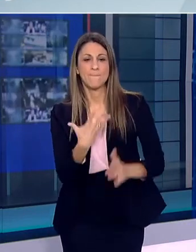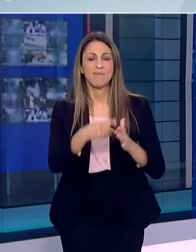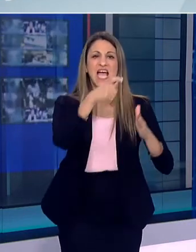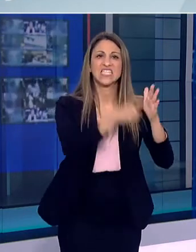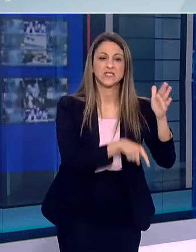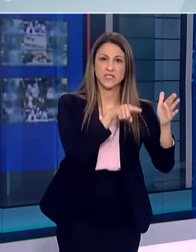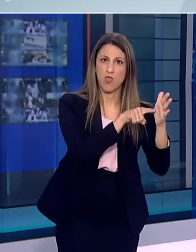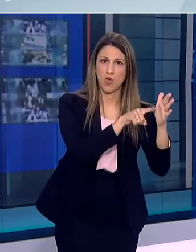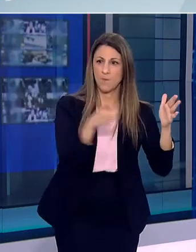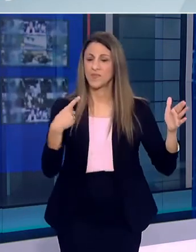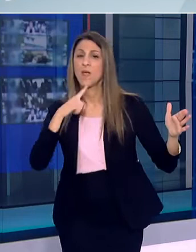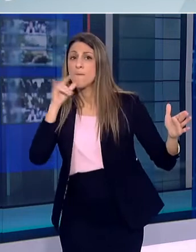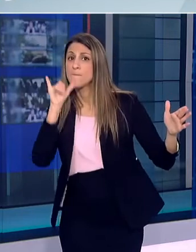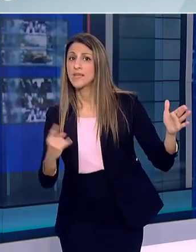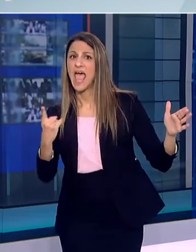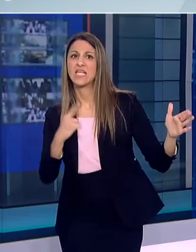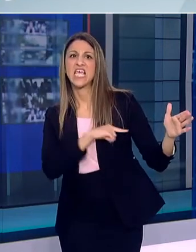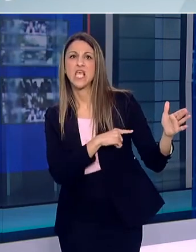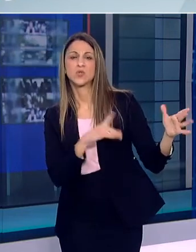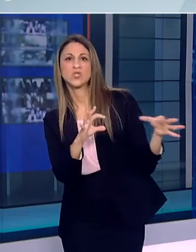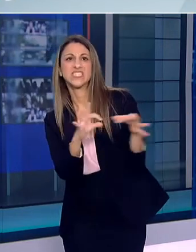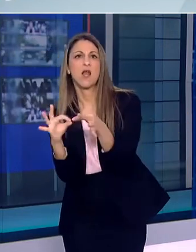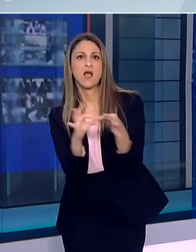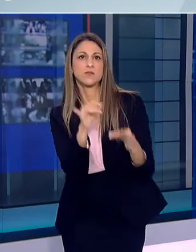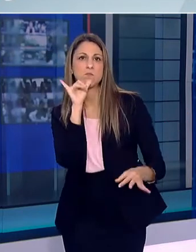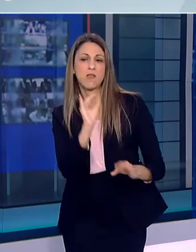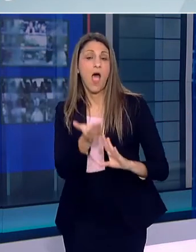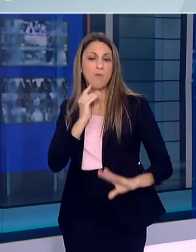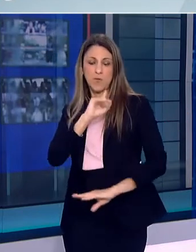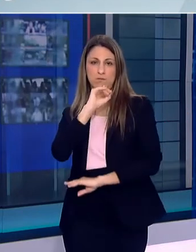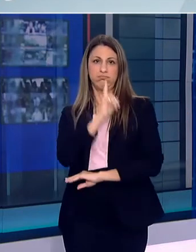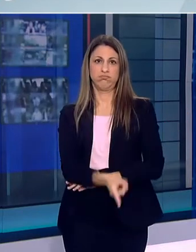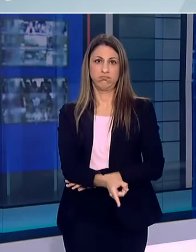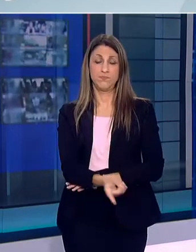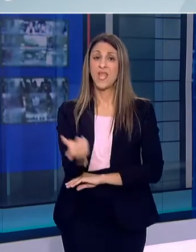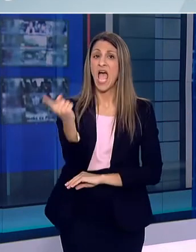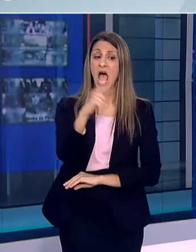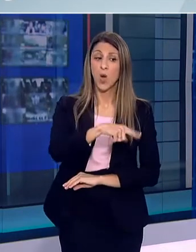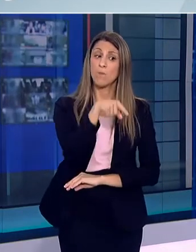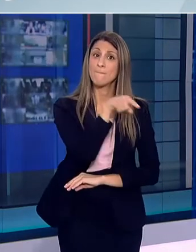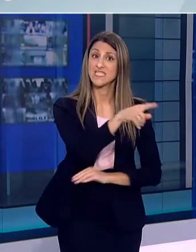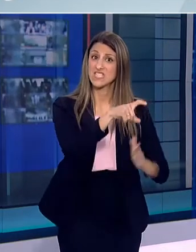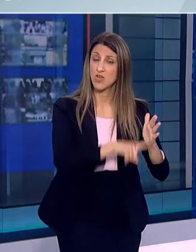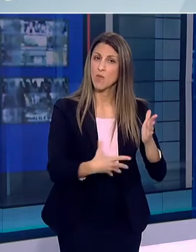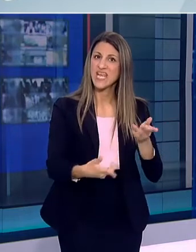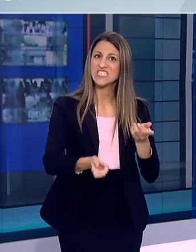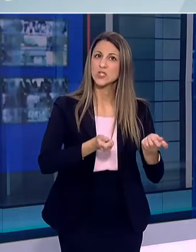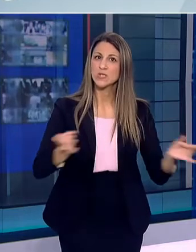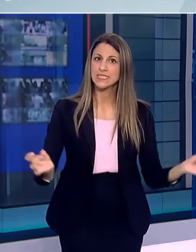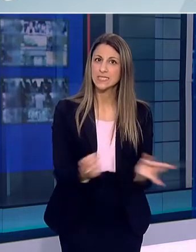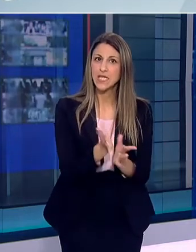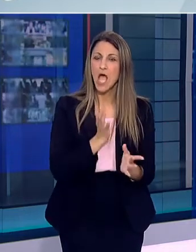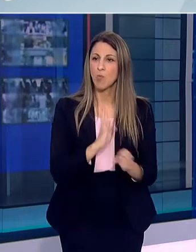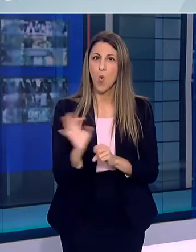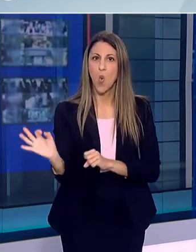πρώτο σημείο αξιολόγησης αντιστήχως ορίζεται συντονιστής από το κατάλημα για τη διαχείριση περιπτώσεων κρουσμάτων για την περίπτωση